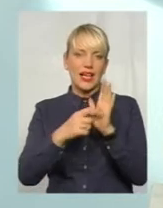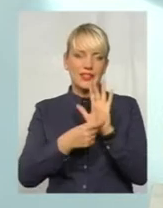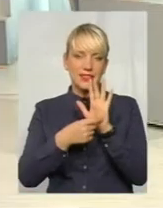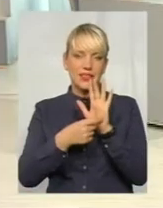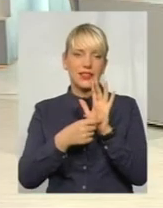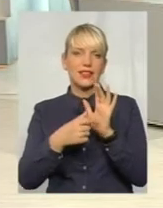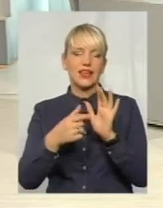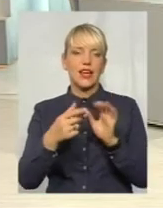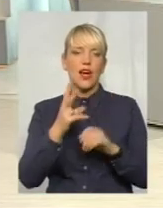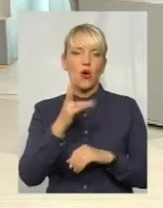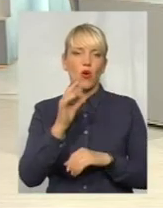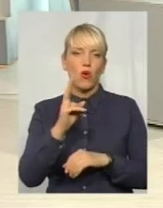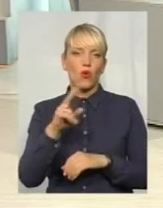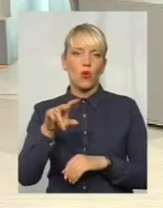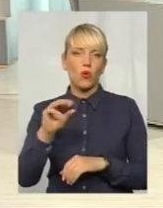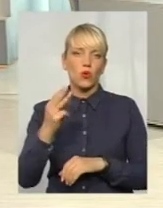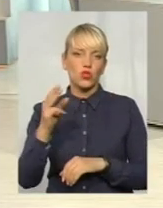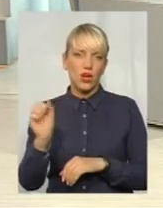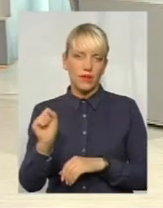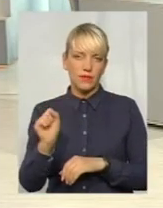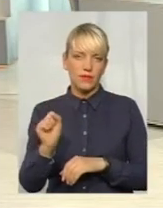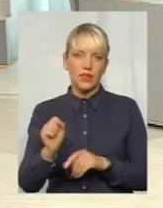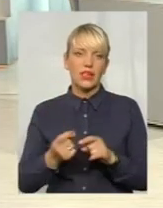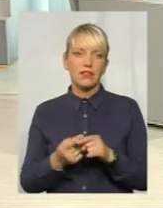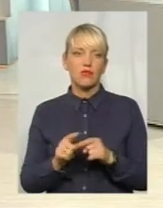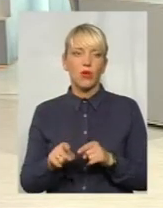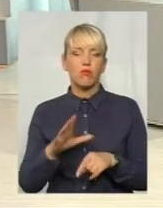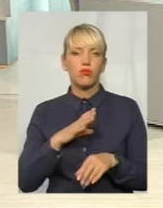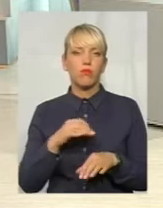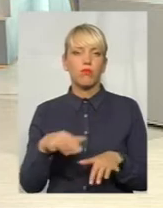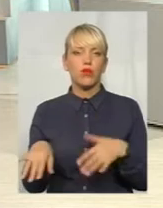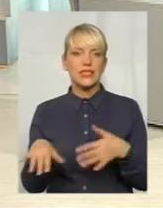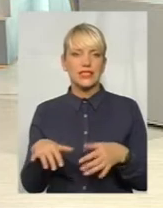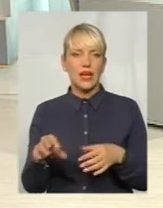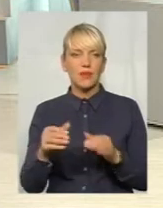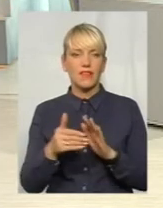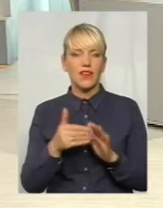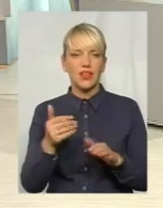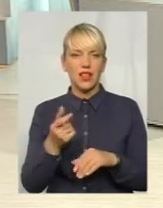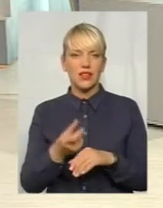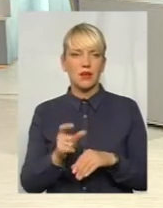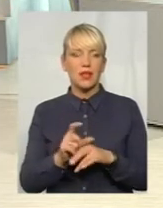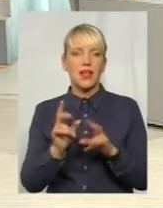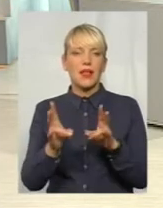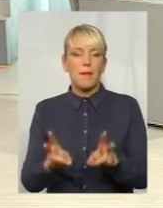вакцини, то кашлюкового компонента. Воно було послаблене, викликало набагато м'якшу реакцію